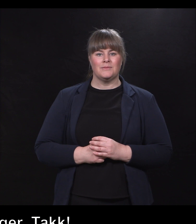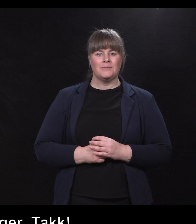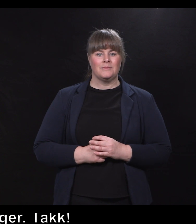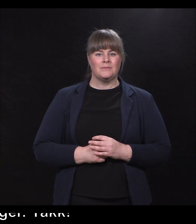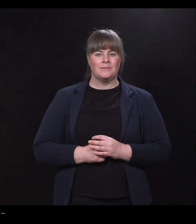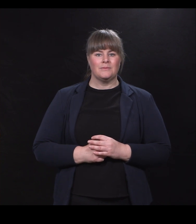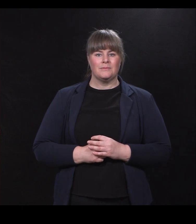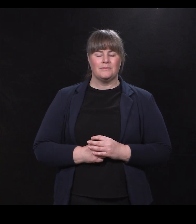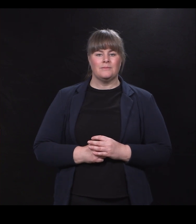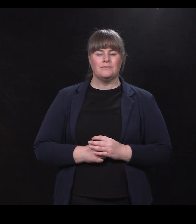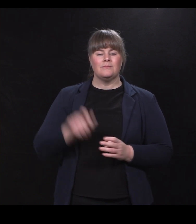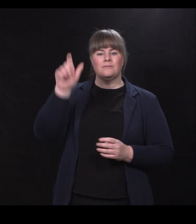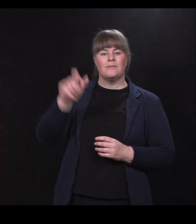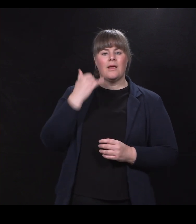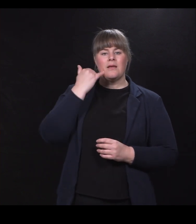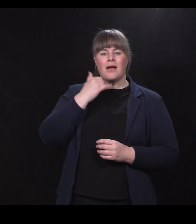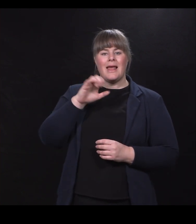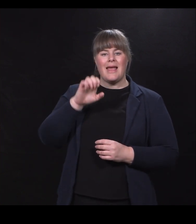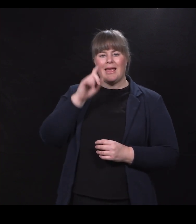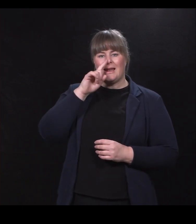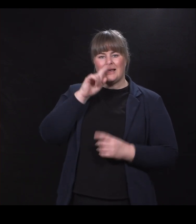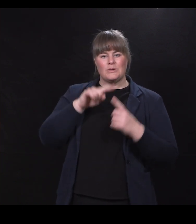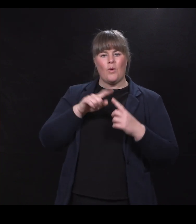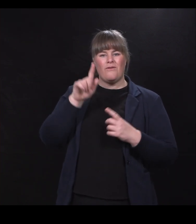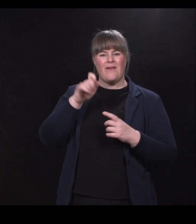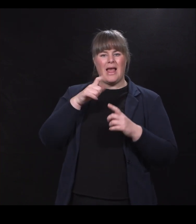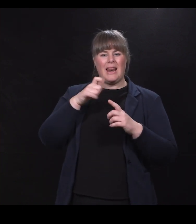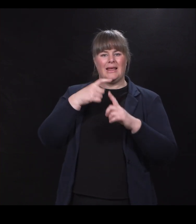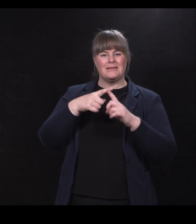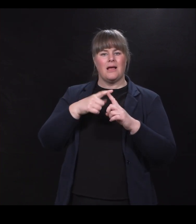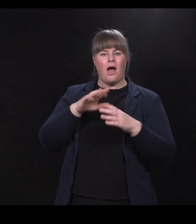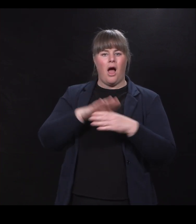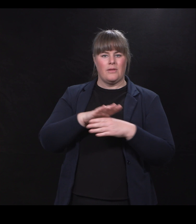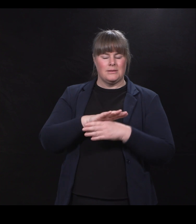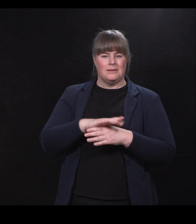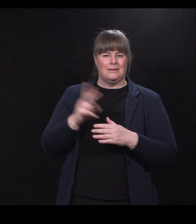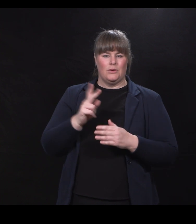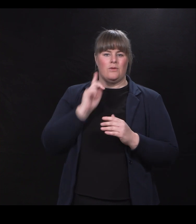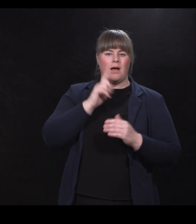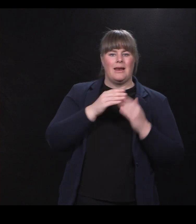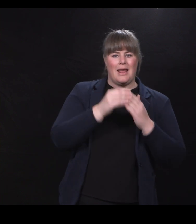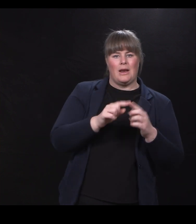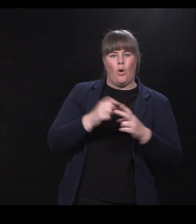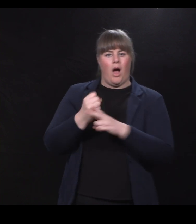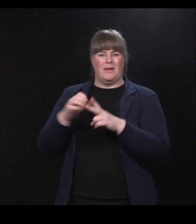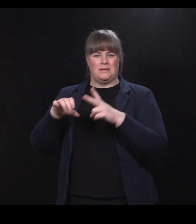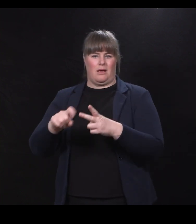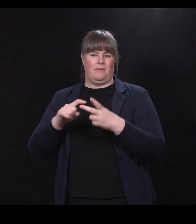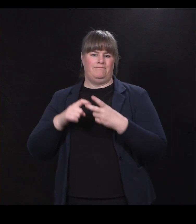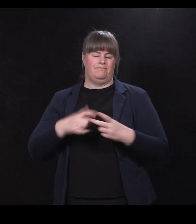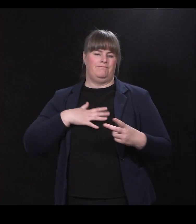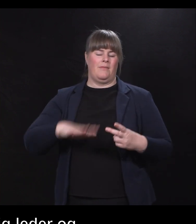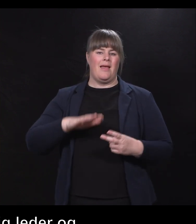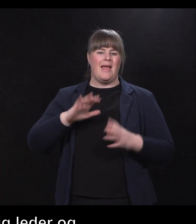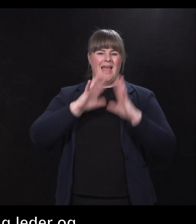Jarle Ekenes og Felix Andersen er henholdsvis daglig leder og arbeidstaker i Helt med. En stiftelse